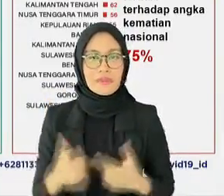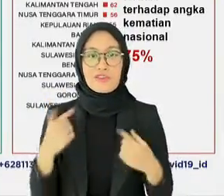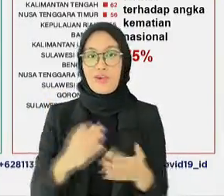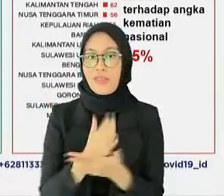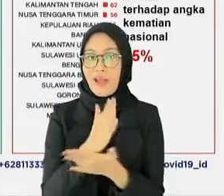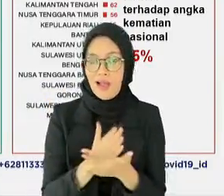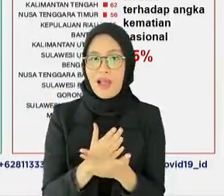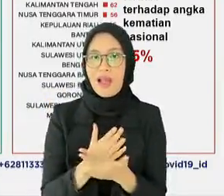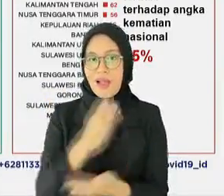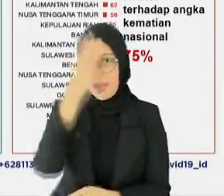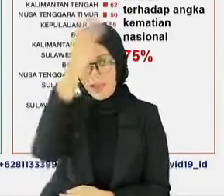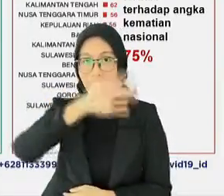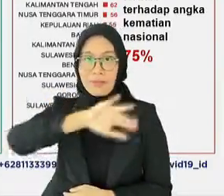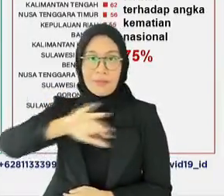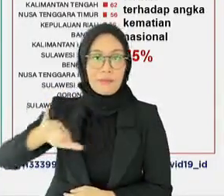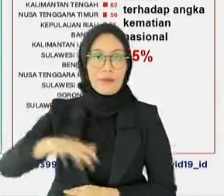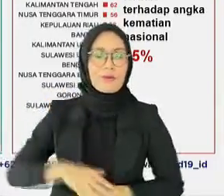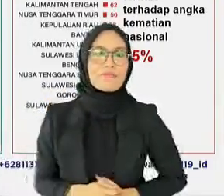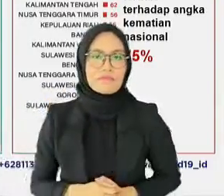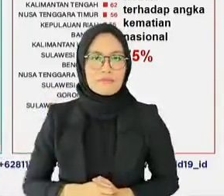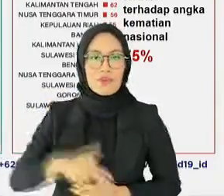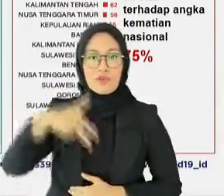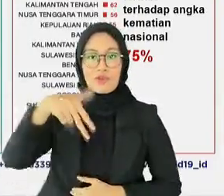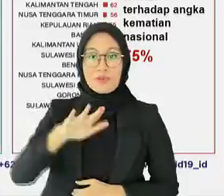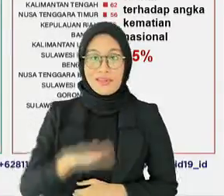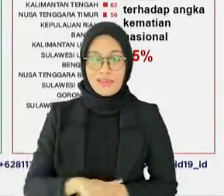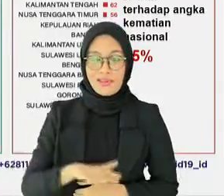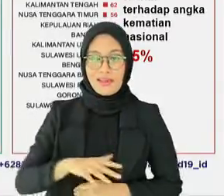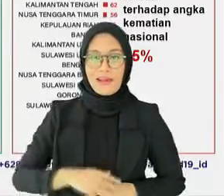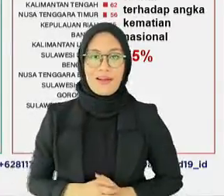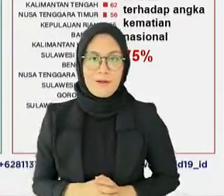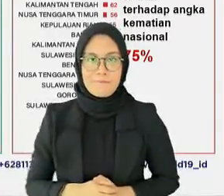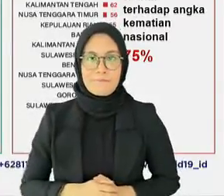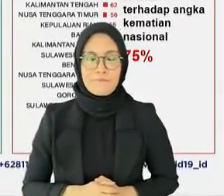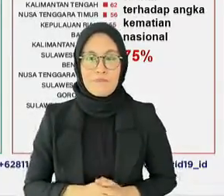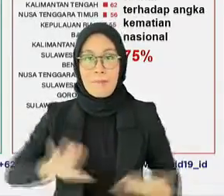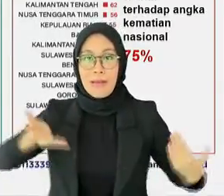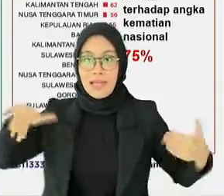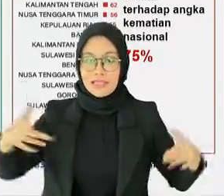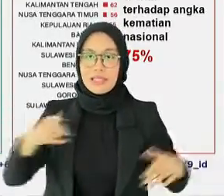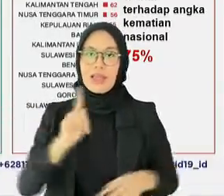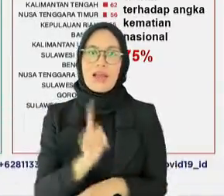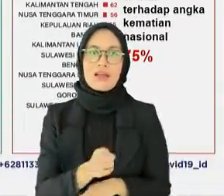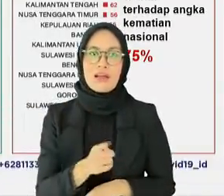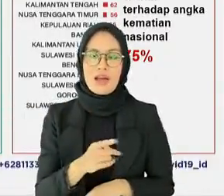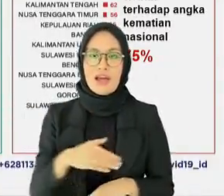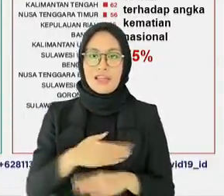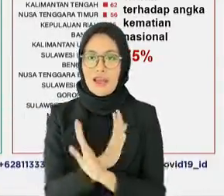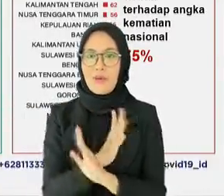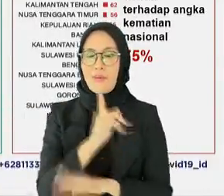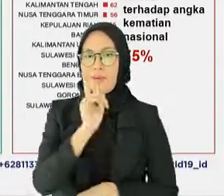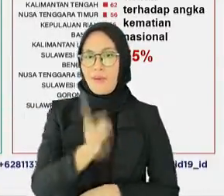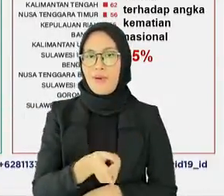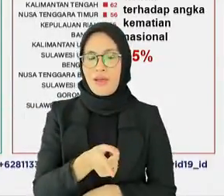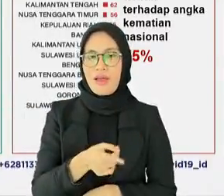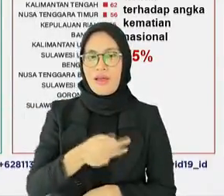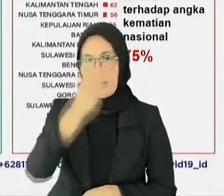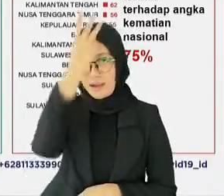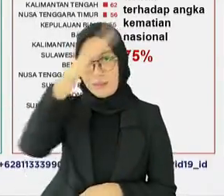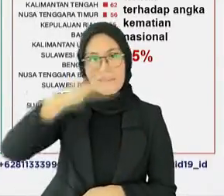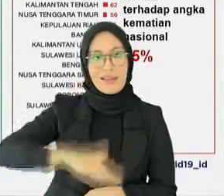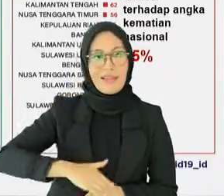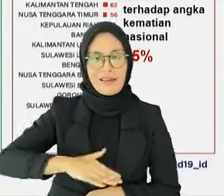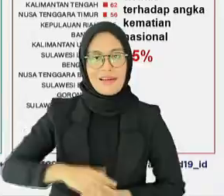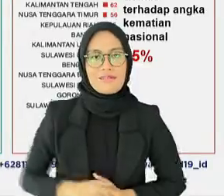Tengah, Kalimantan Timur, Sulawesi Selatan, Bali, Riau, dan Kalimantan Selatan.